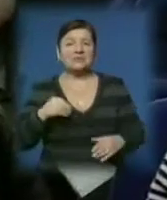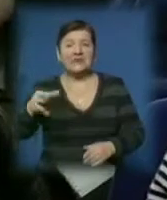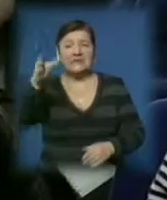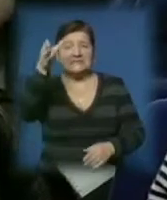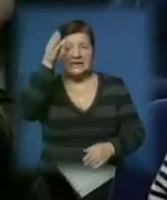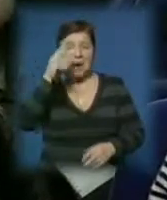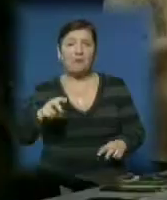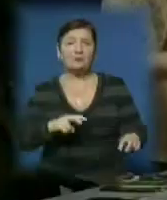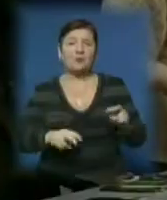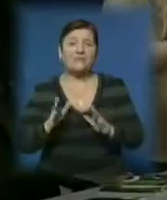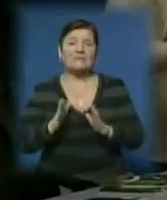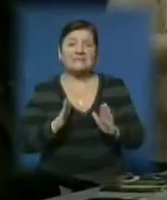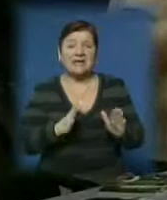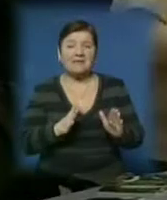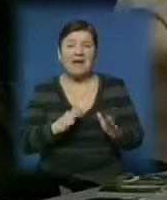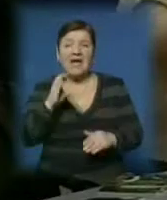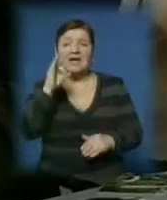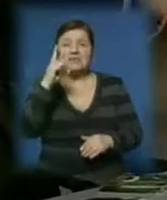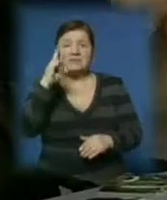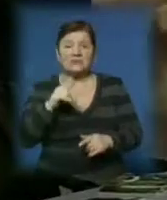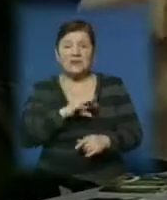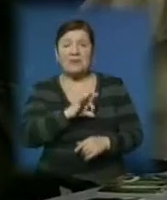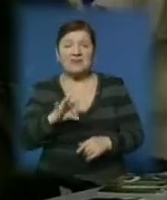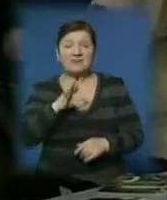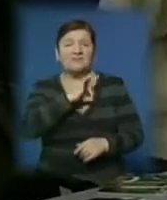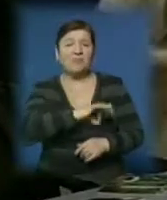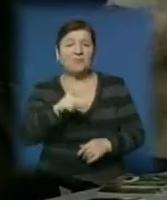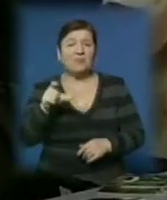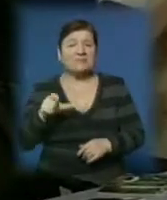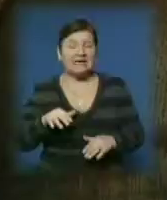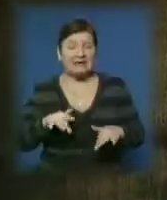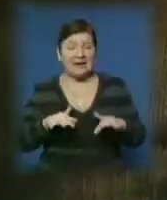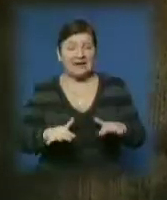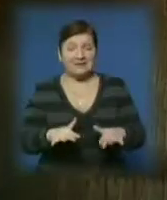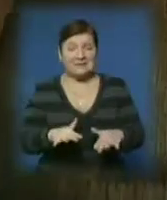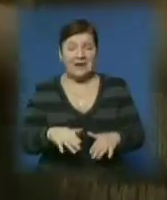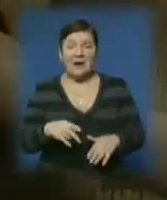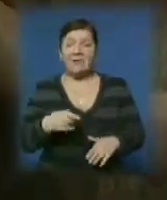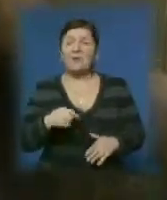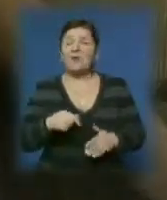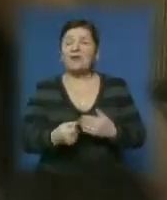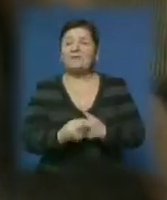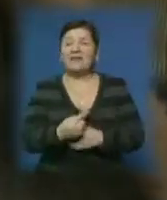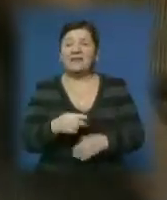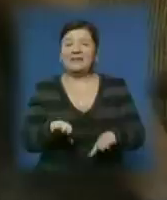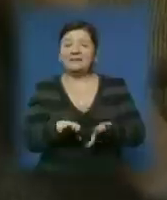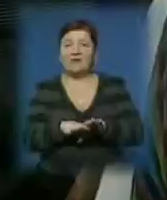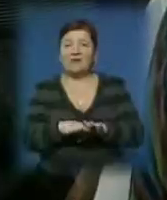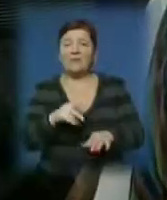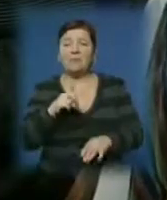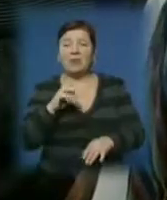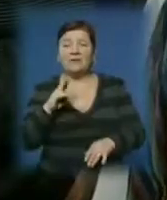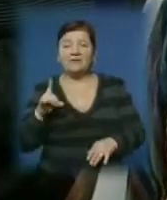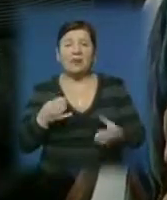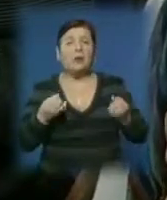пошукові системи, соціальні мережі та їх використання у громадській діяльності. Проявили себе в якості копірайтерів та блогерів.